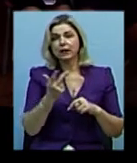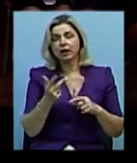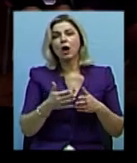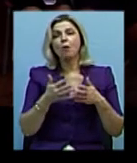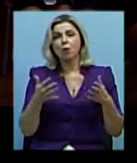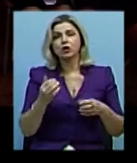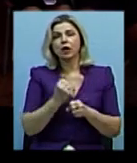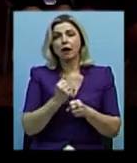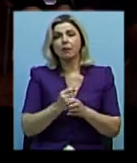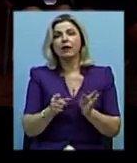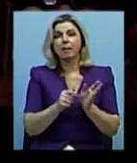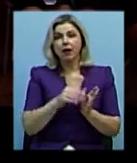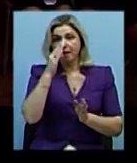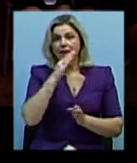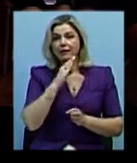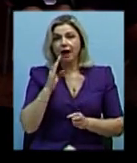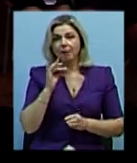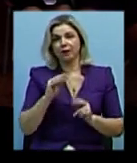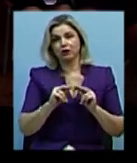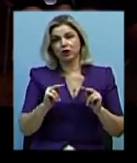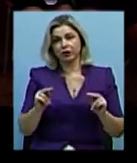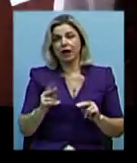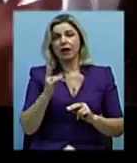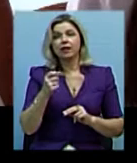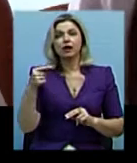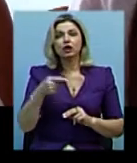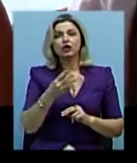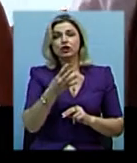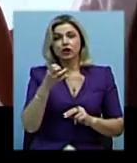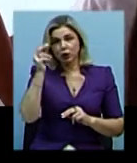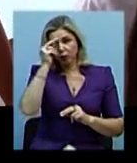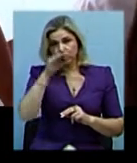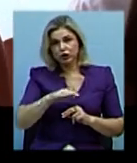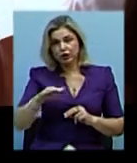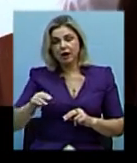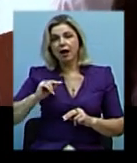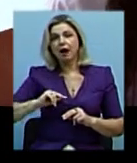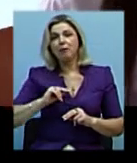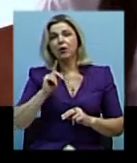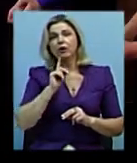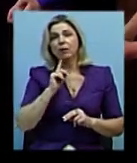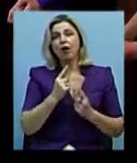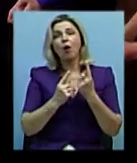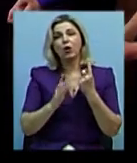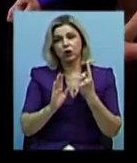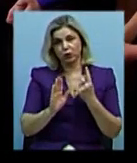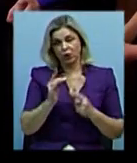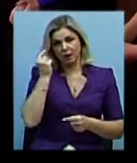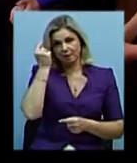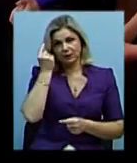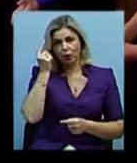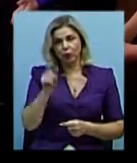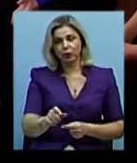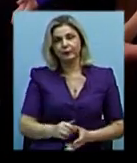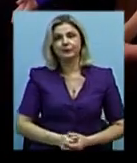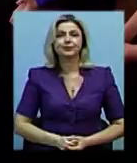працюватимуть з батьками та вчителями. Хоча на 1400 учнів в закладі поки працює лише один психолог. Марія Савицька, Олександр Попов,